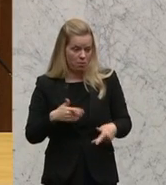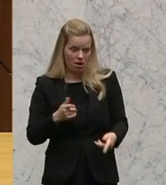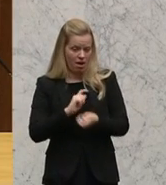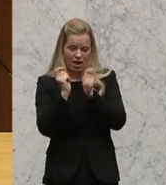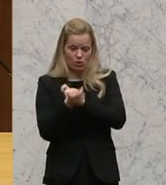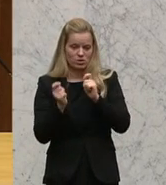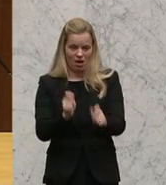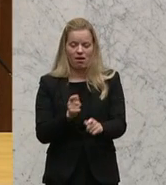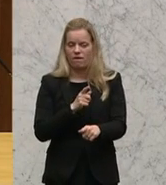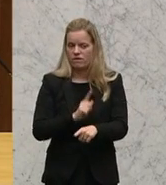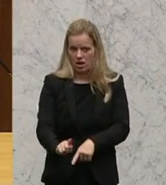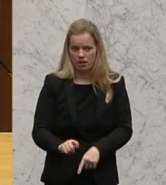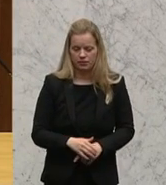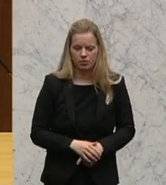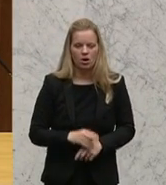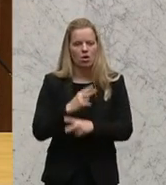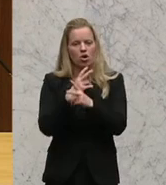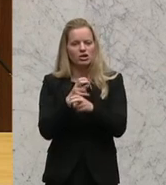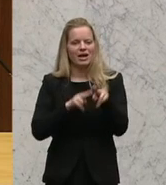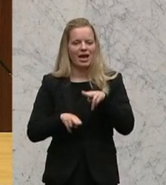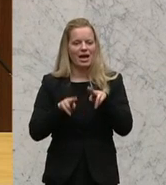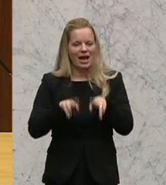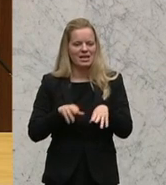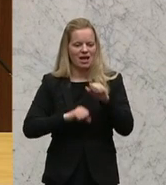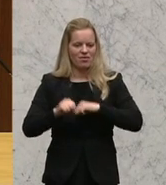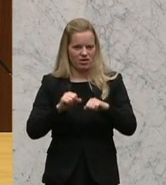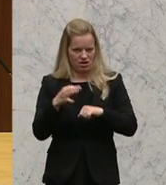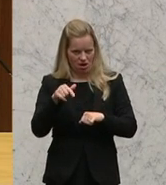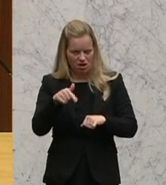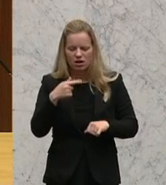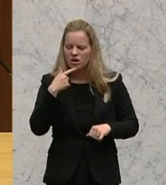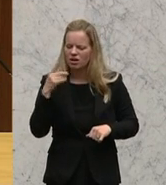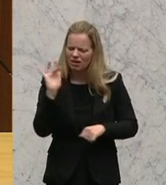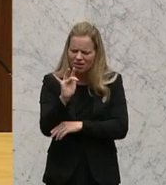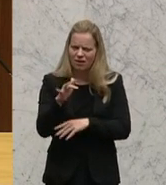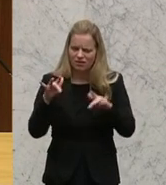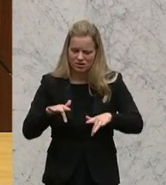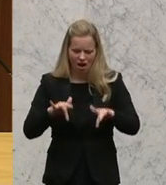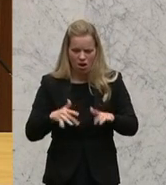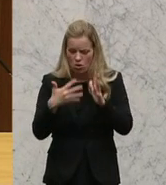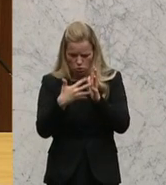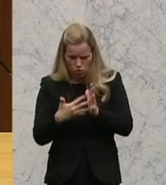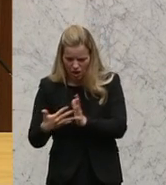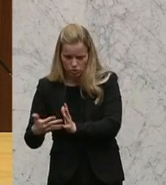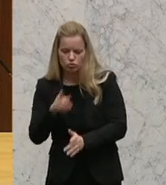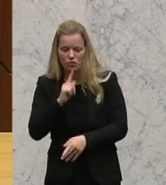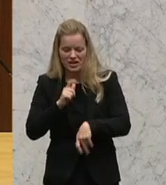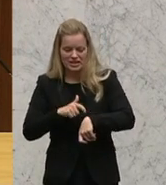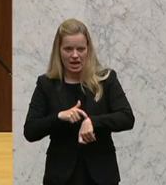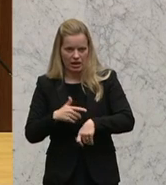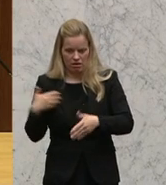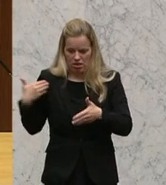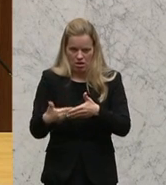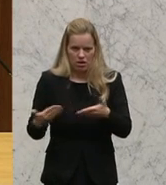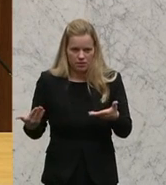Abänderungsantrag, den Sie machen. Der österreichische Rechtsanwaltskammer da kritisiert zu Recht, dass es mangelnde Zeit zur Begutachtung gegeben hat und sagt, dass